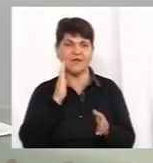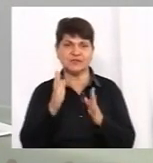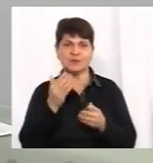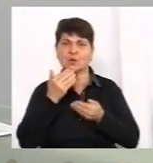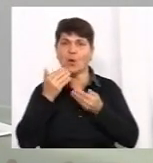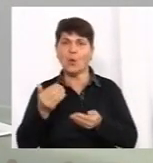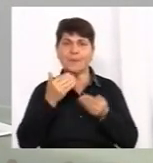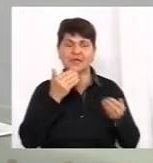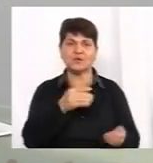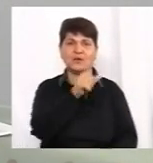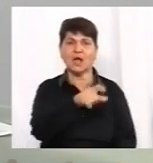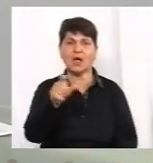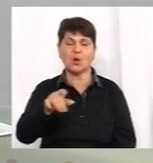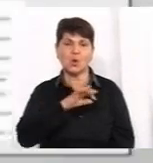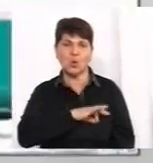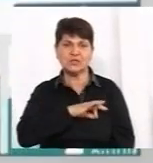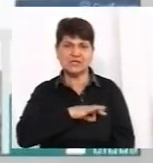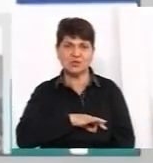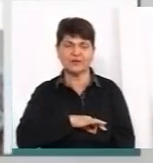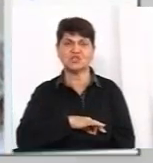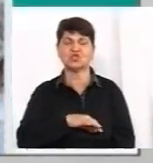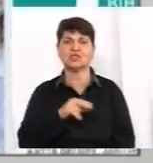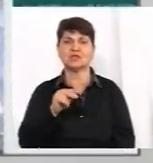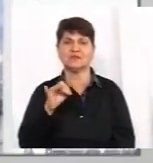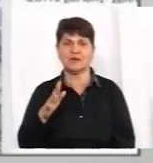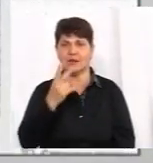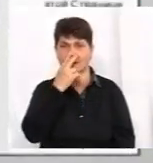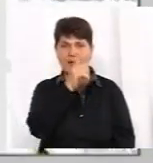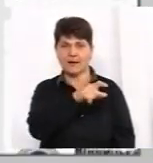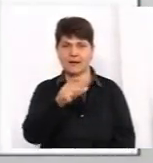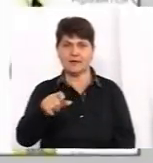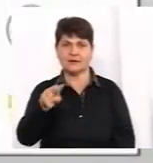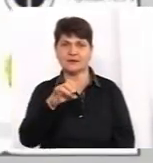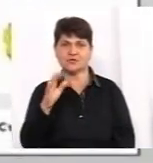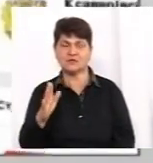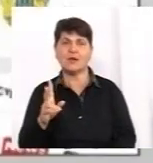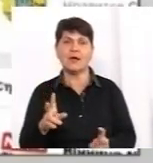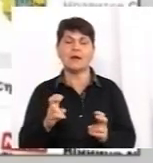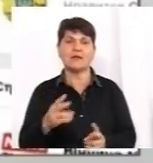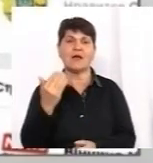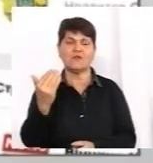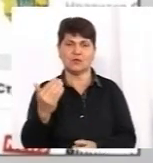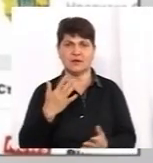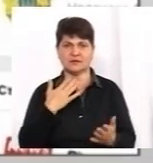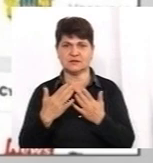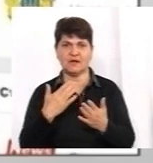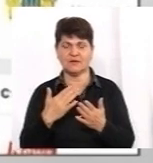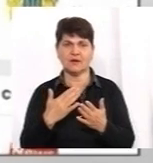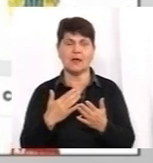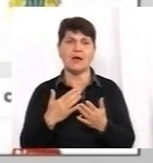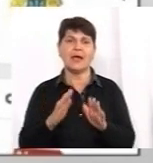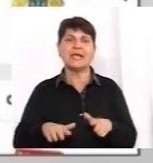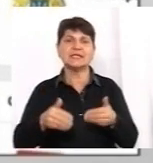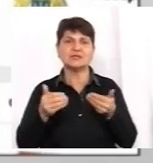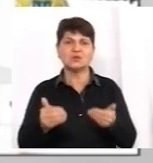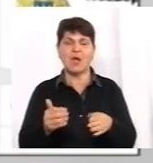користувачів і глядачів, і поцікавилися, як вони ставляться до ініціативи щодо поступового